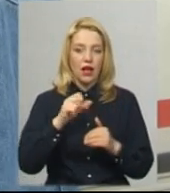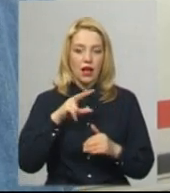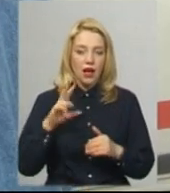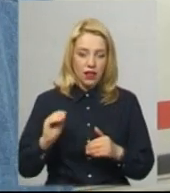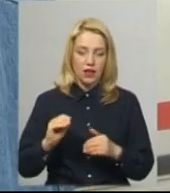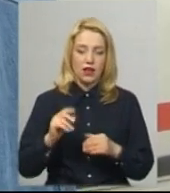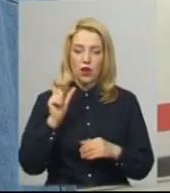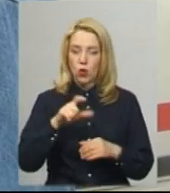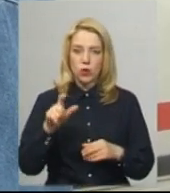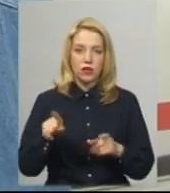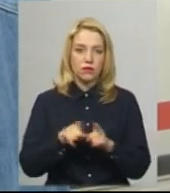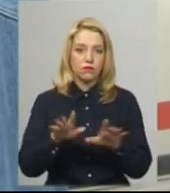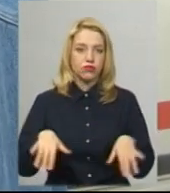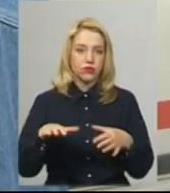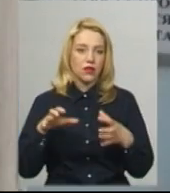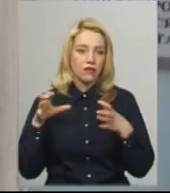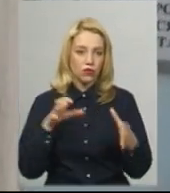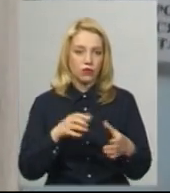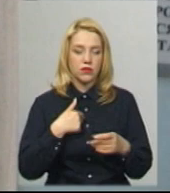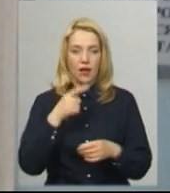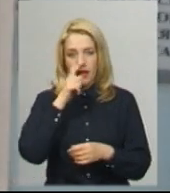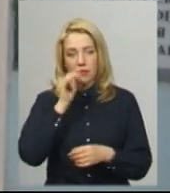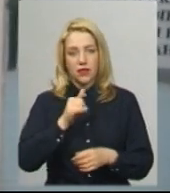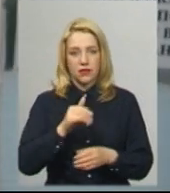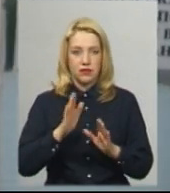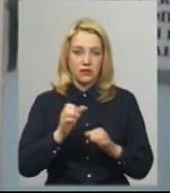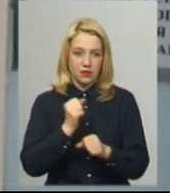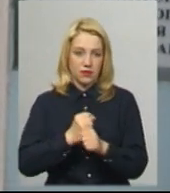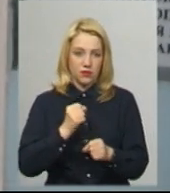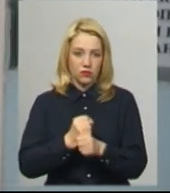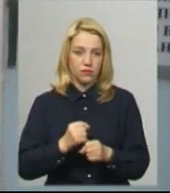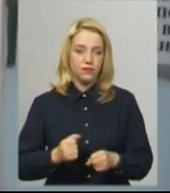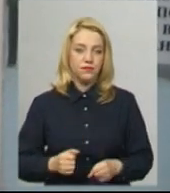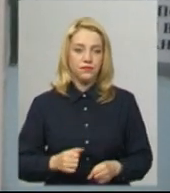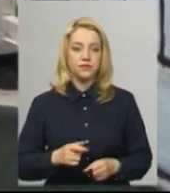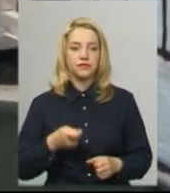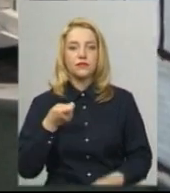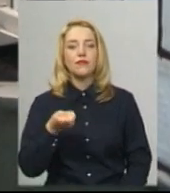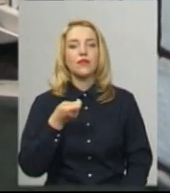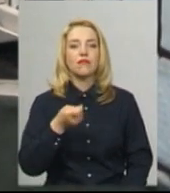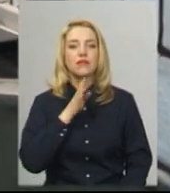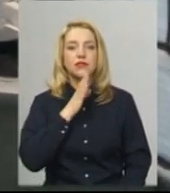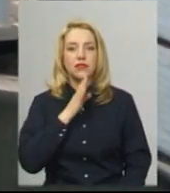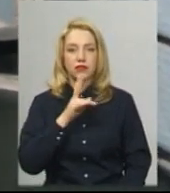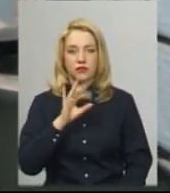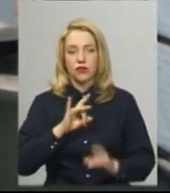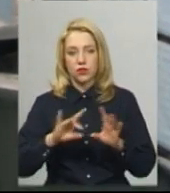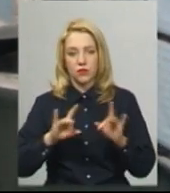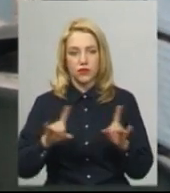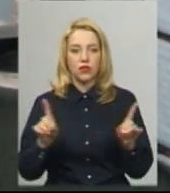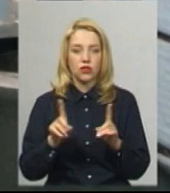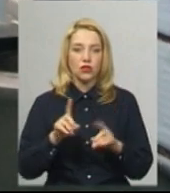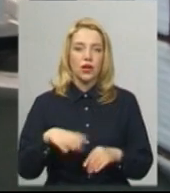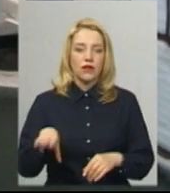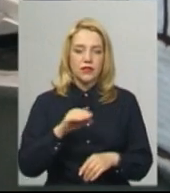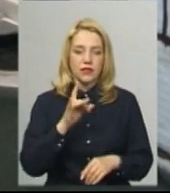В'їздимо, тако на заправку їлі заробляємо. Касирка Хмельницького автовокзалу номер 3 Людмила Гуцелюк розповідає, не на усіх рейсах